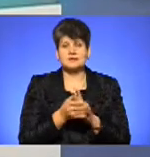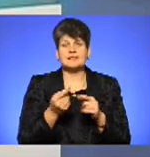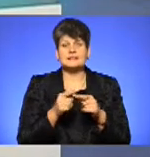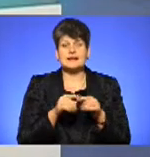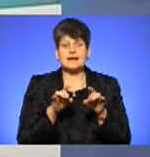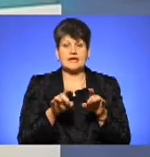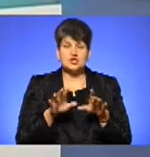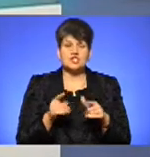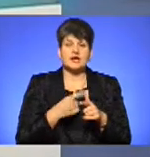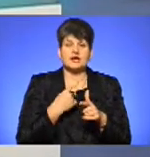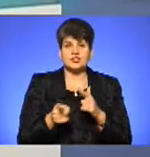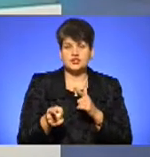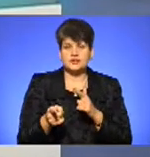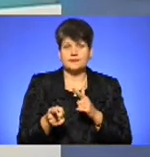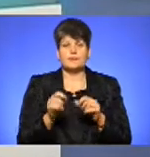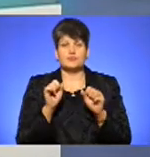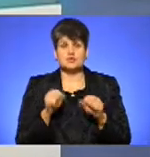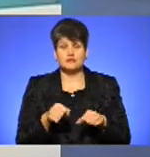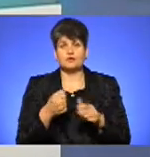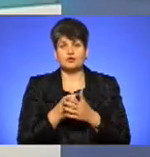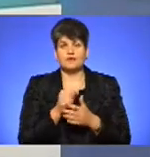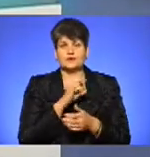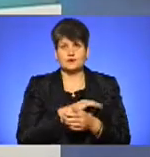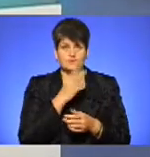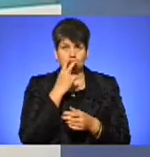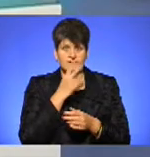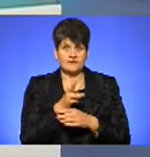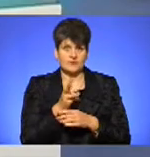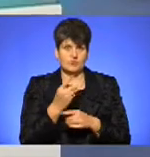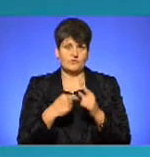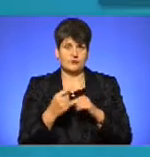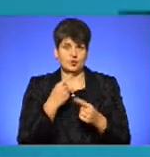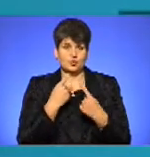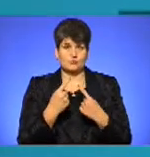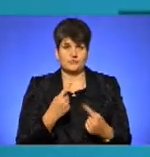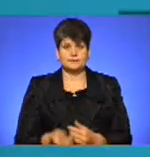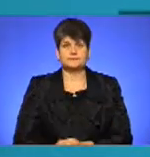рішення і взагалі, чи можливе воно до використання. Давайте подивимося відео і повернемося до розмови.